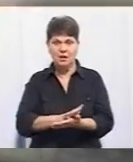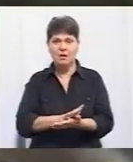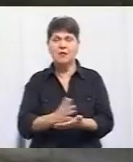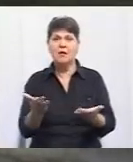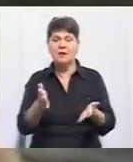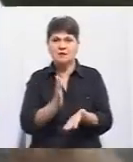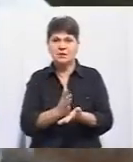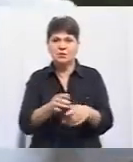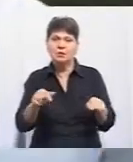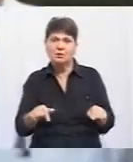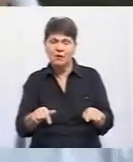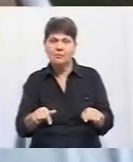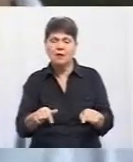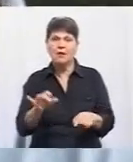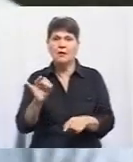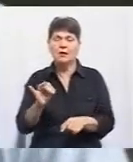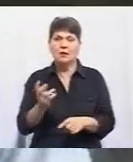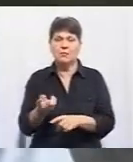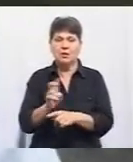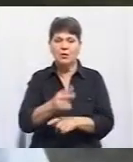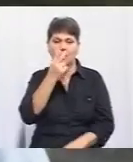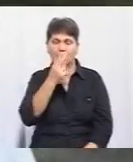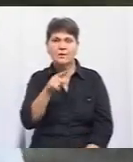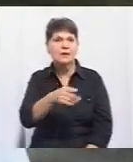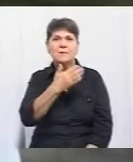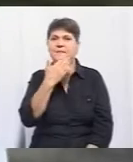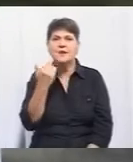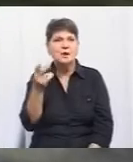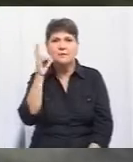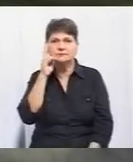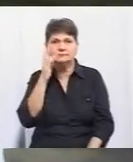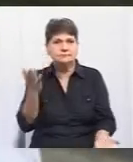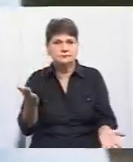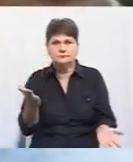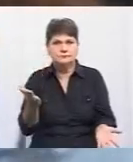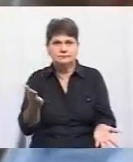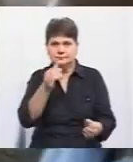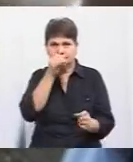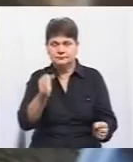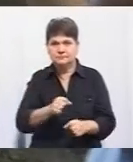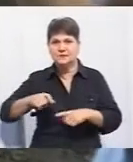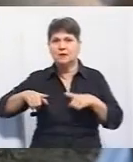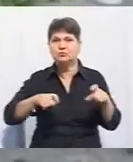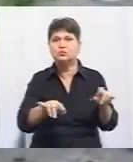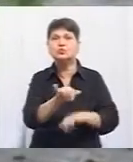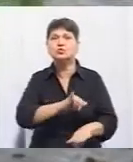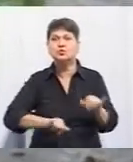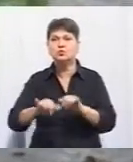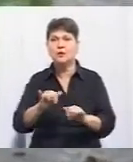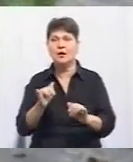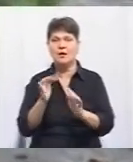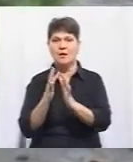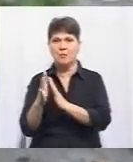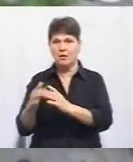розташована там. Приходячи туди, бачать, що там немає, як справити фізіологічні потреби. І біжуть куди? Біжуть сюди,